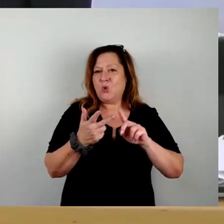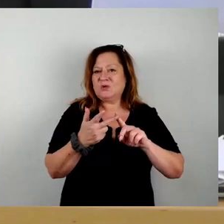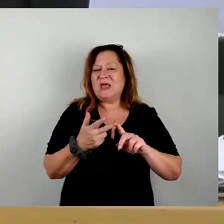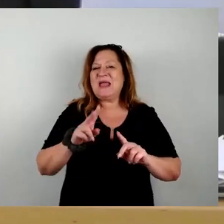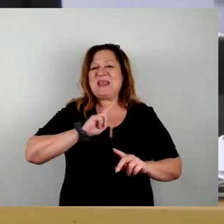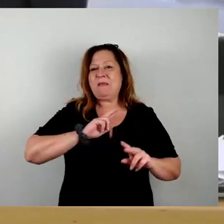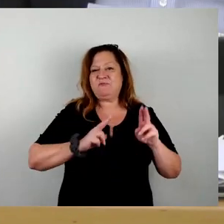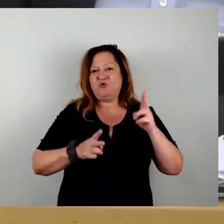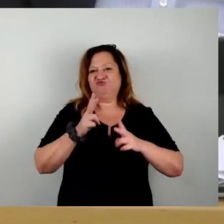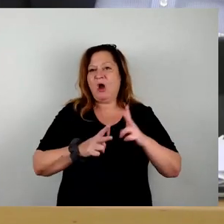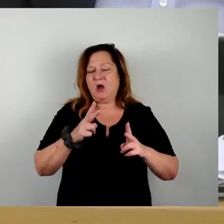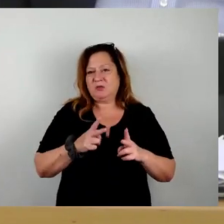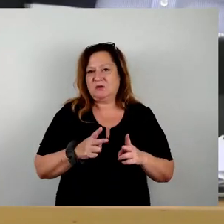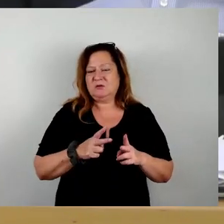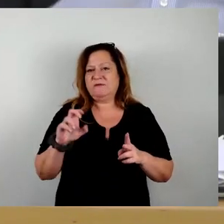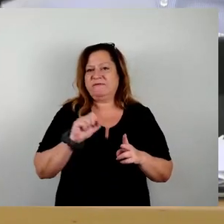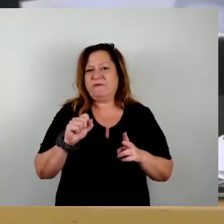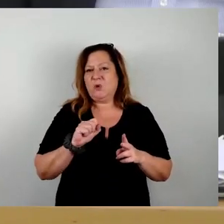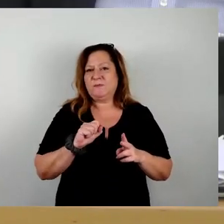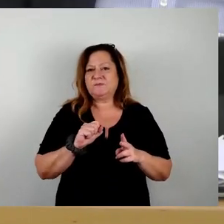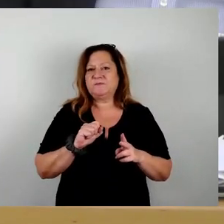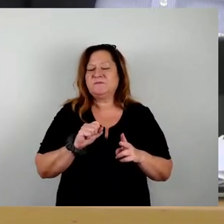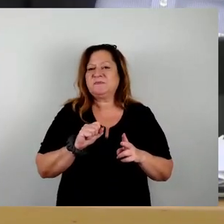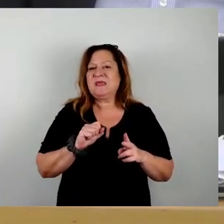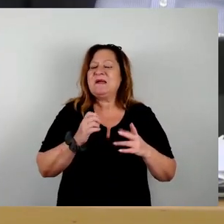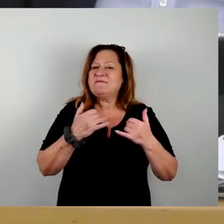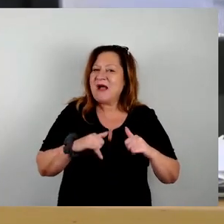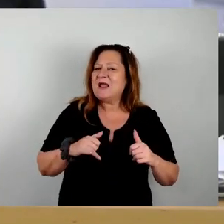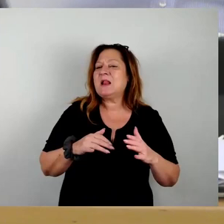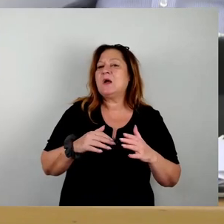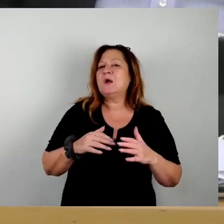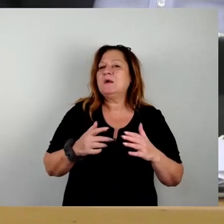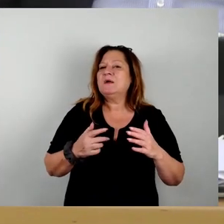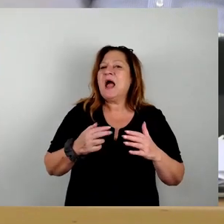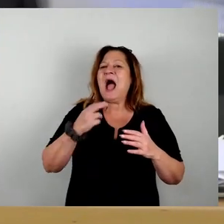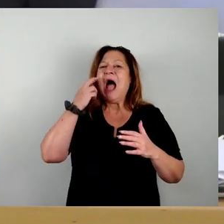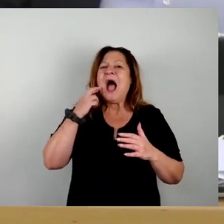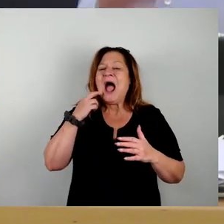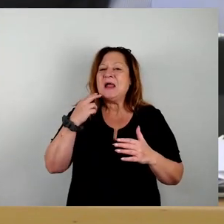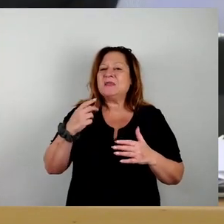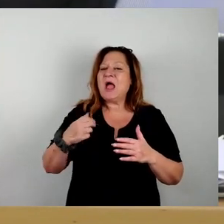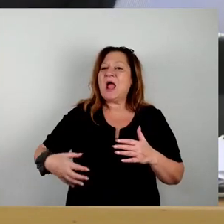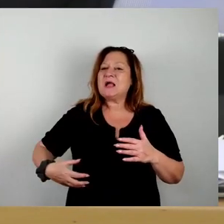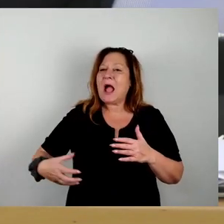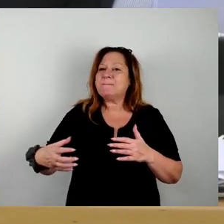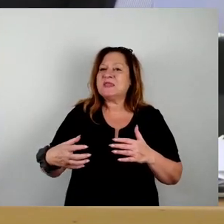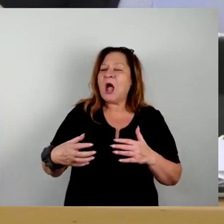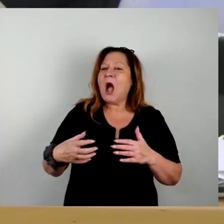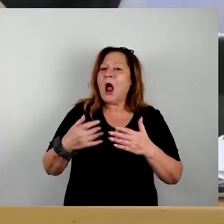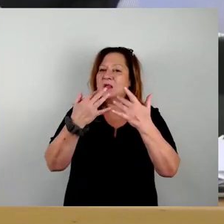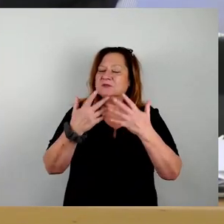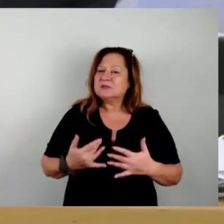weil wir ja mit Hochdruck daran arbeiten, die Eigenkapitalquote der Sachsen Energie auf das im